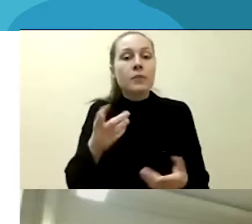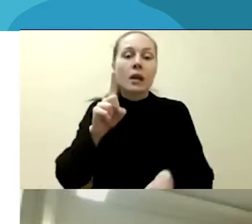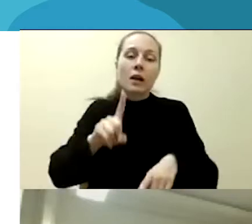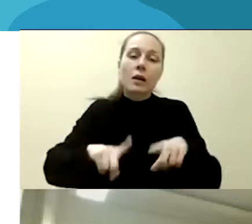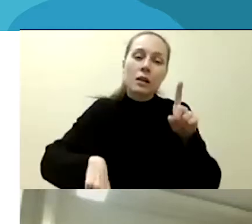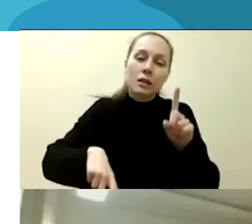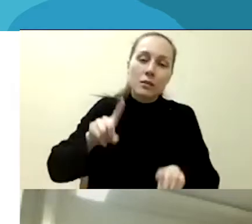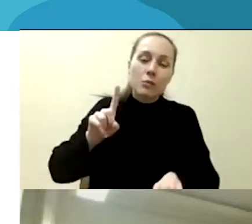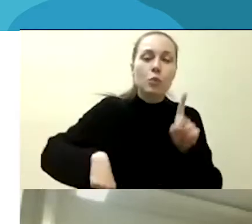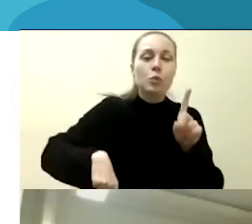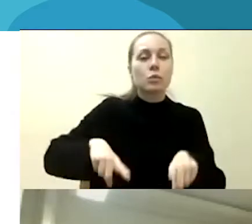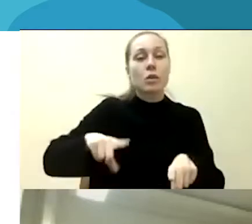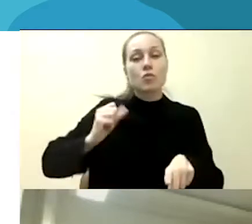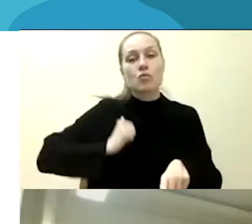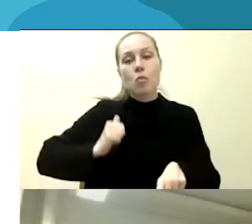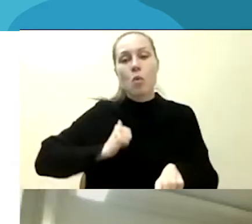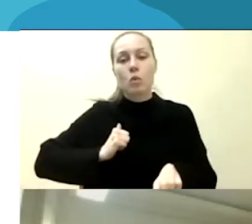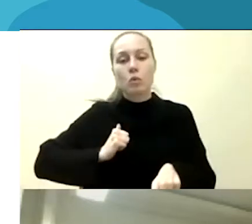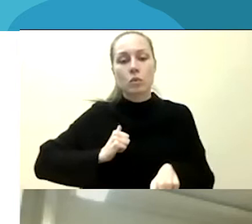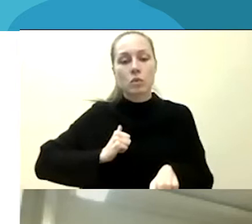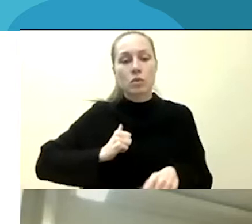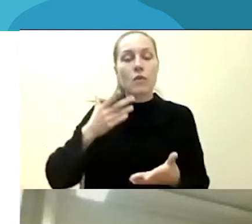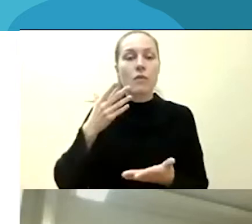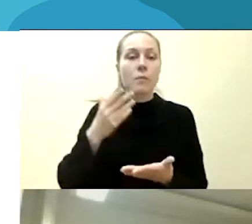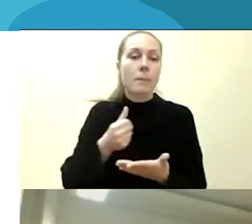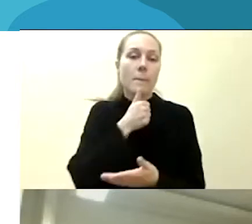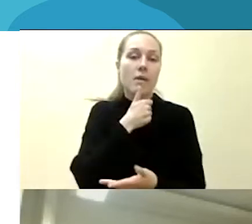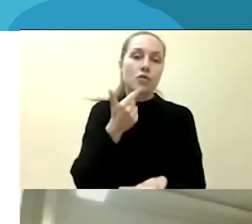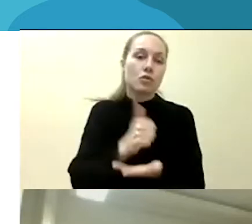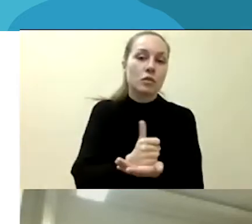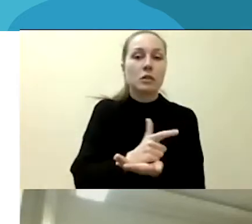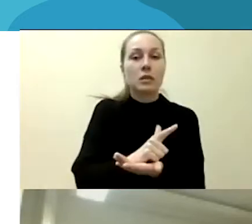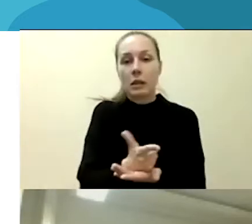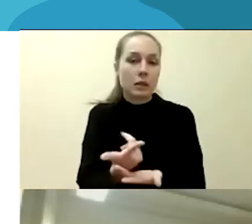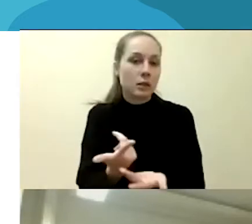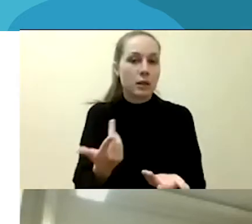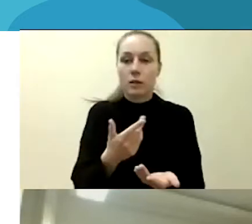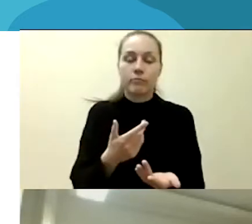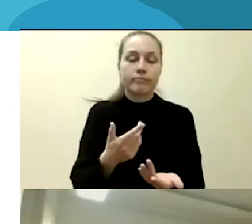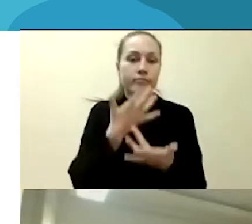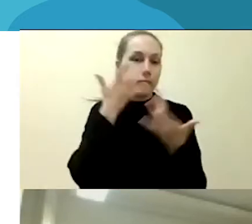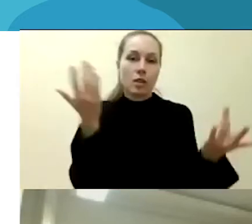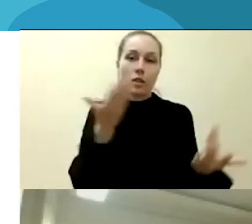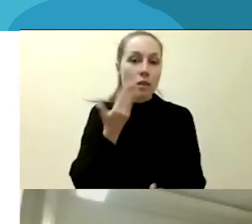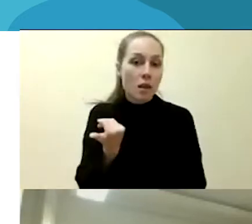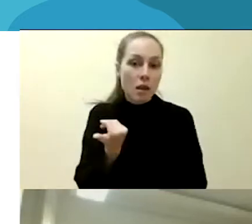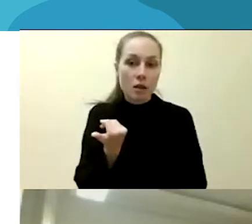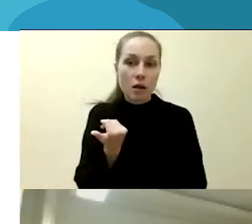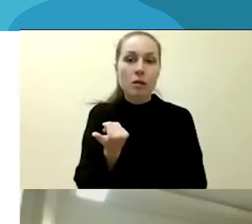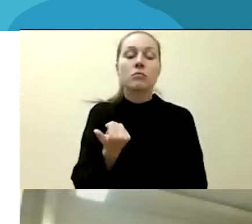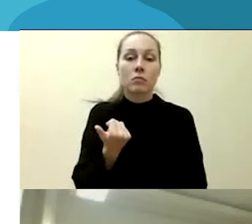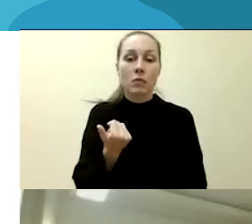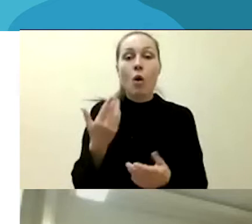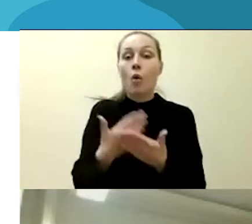kad asmonė yra atskleitę savo seksualinės orientacijos. Dėl, sakykim, įtin religingų